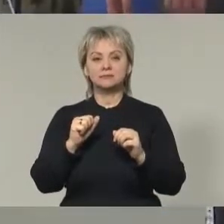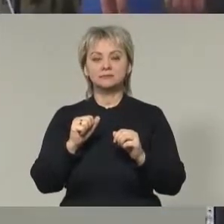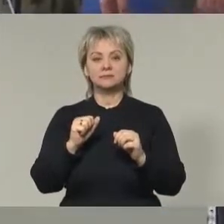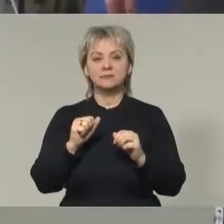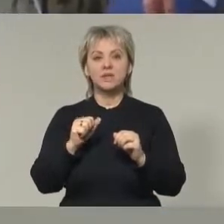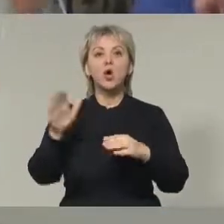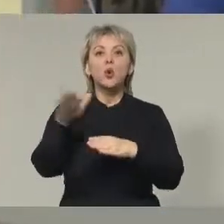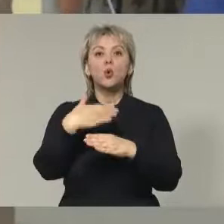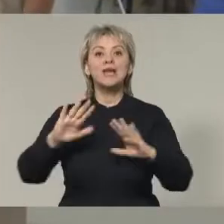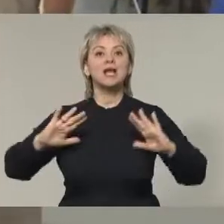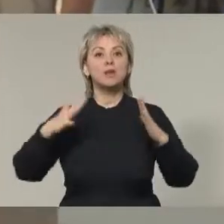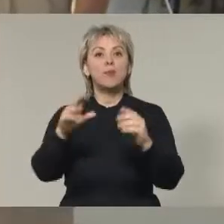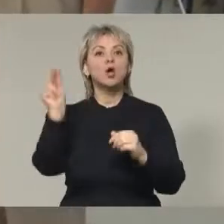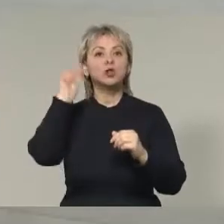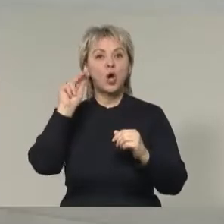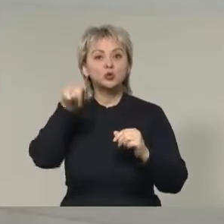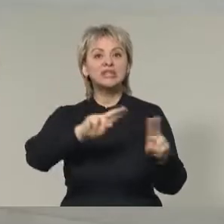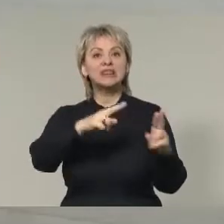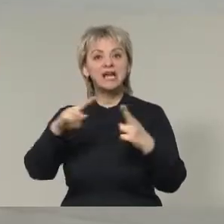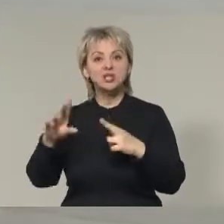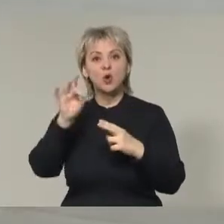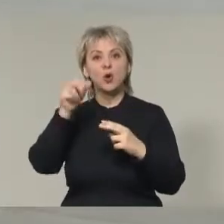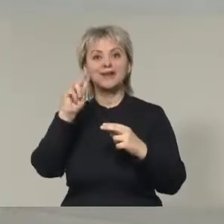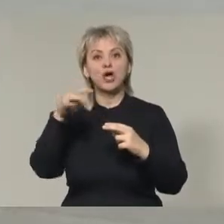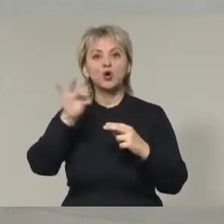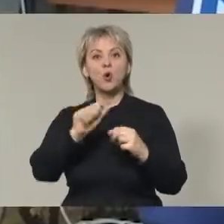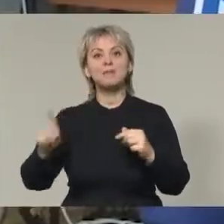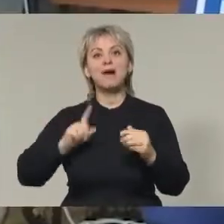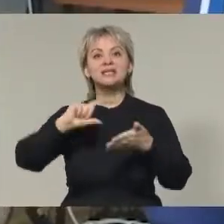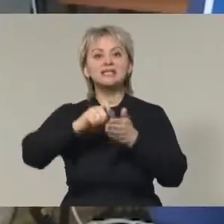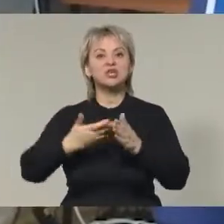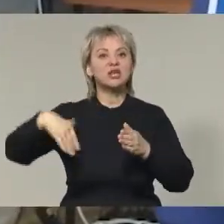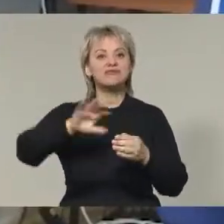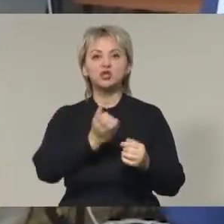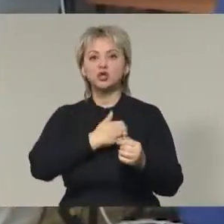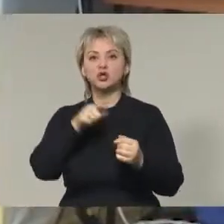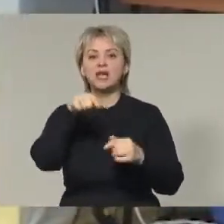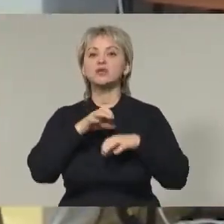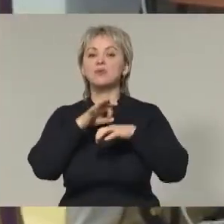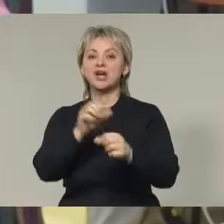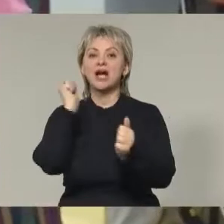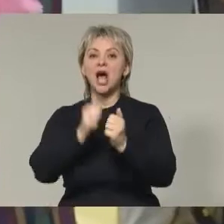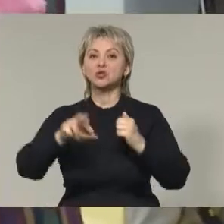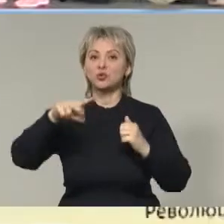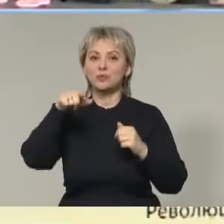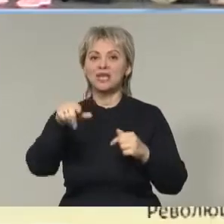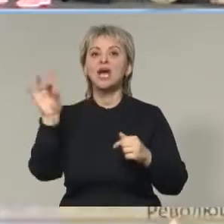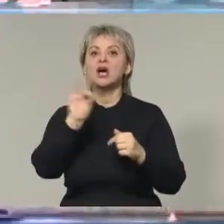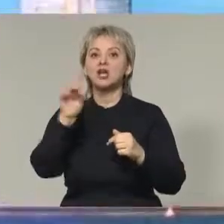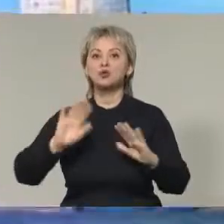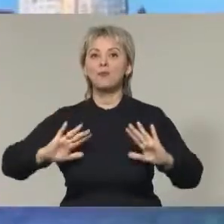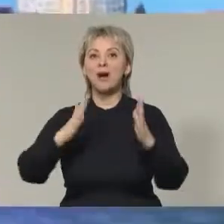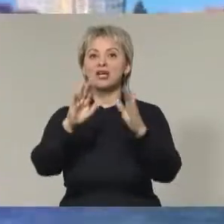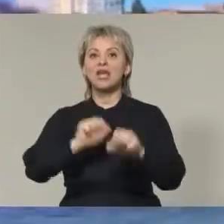Гуляли по парку и научились танцевать рок-н-ролл. Мастер-классы для всех желающих проводятся каждую пятницу в Ростовском